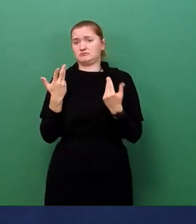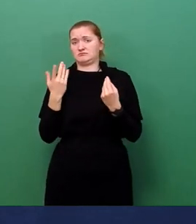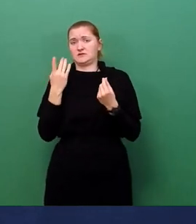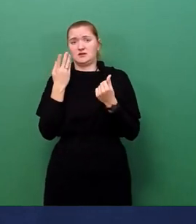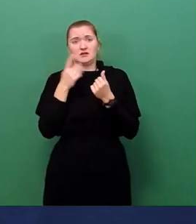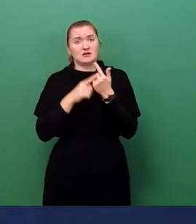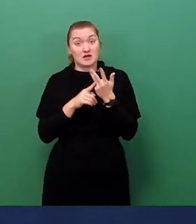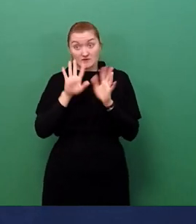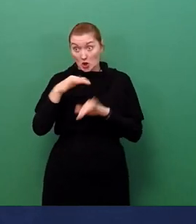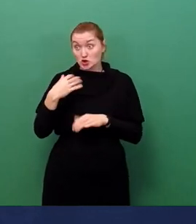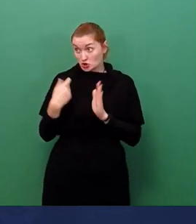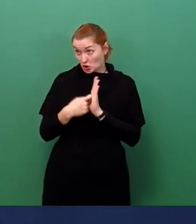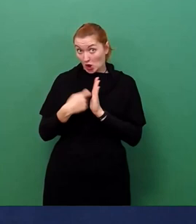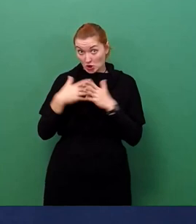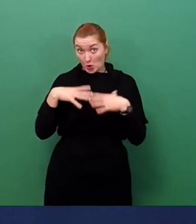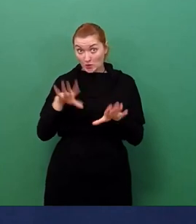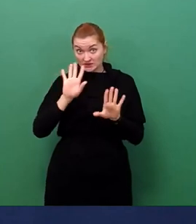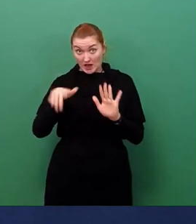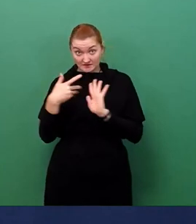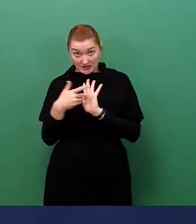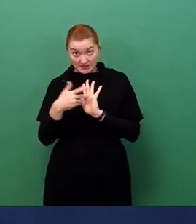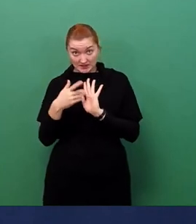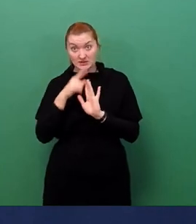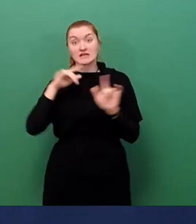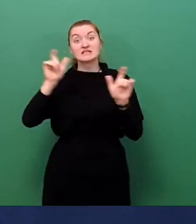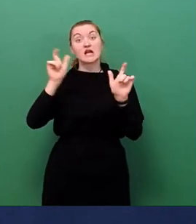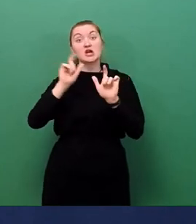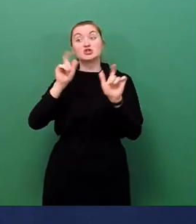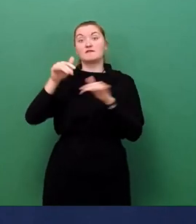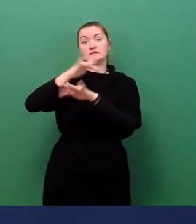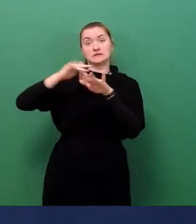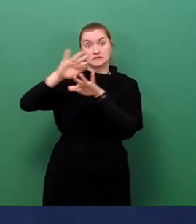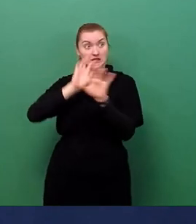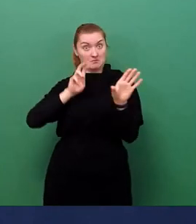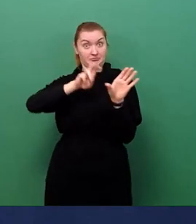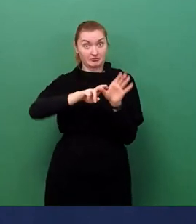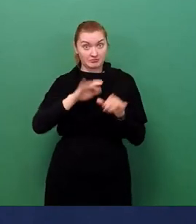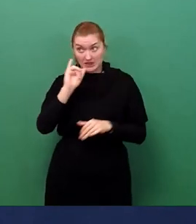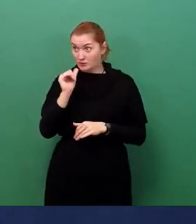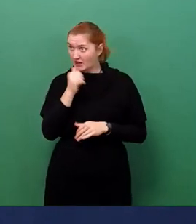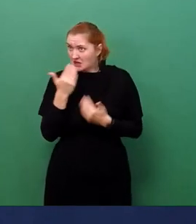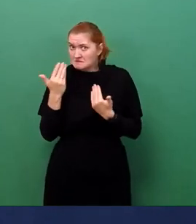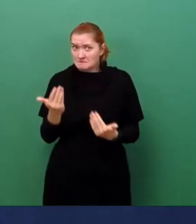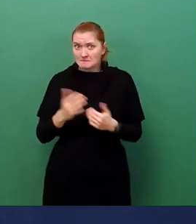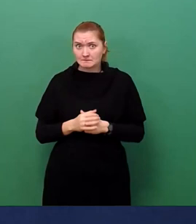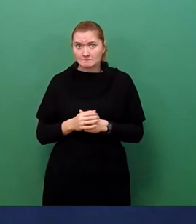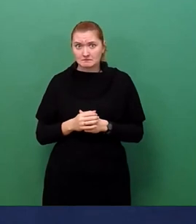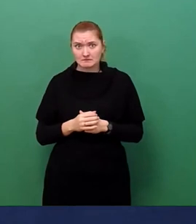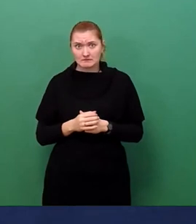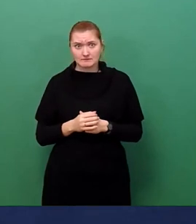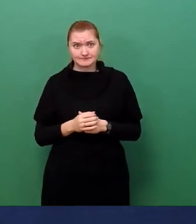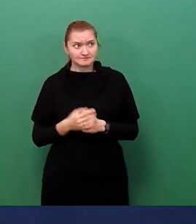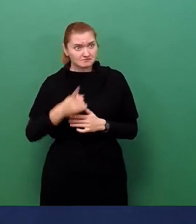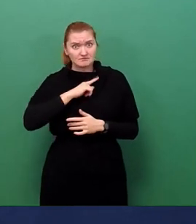auch in der dunklen Jahreszeit eine Teilhabe am gesellschaftlichen Leben möglich ist. Das führt mich also zu der konkreten Frage, Herr